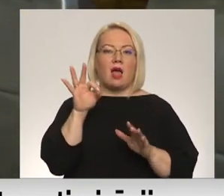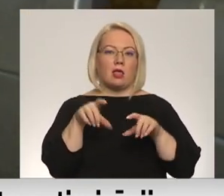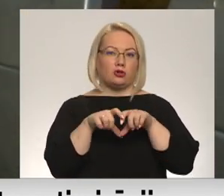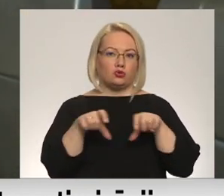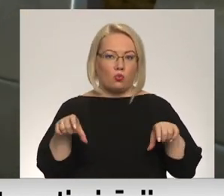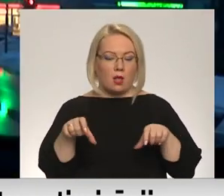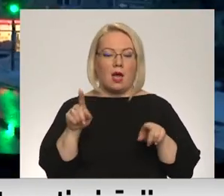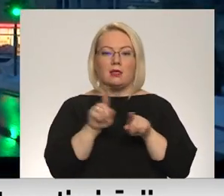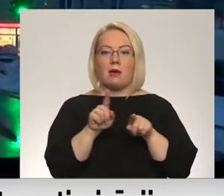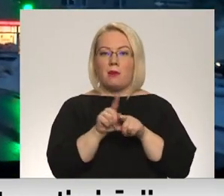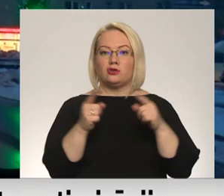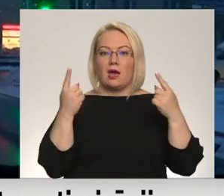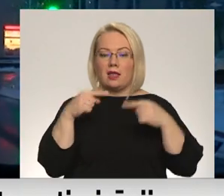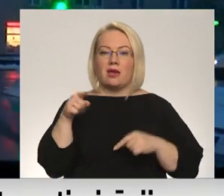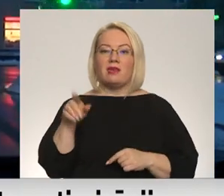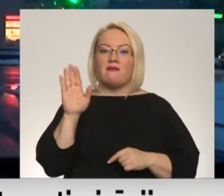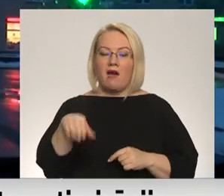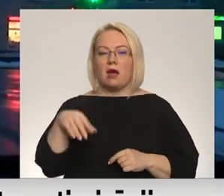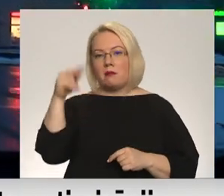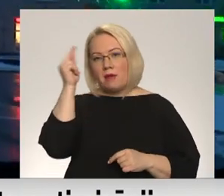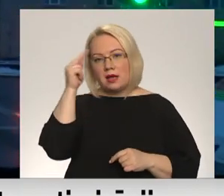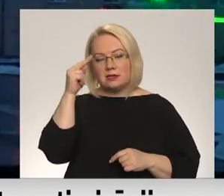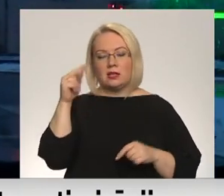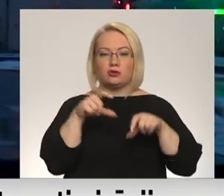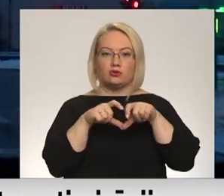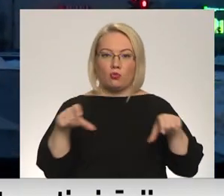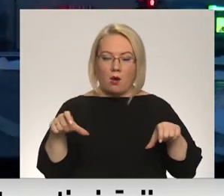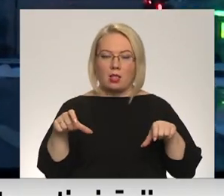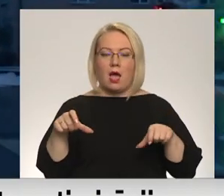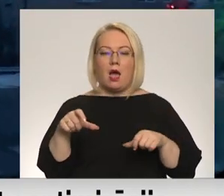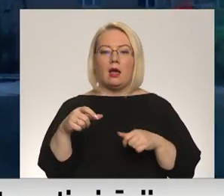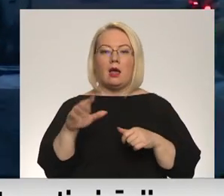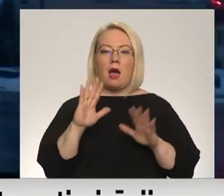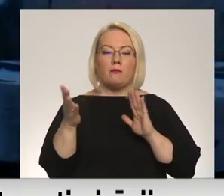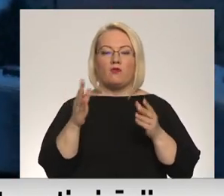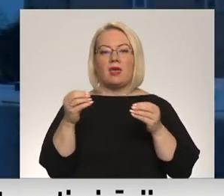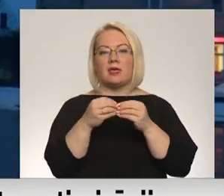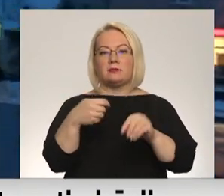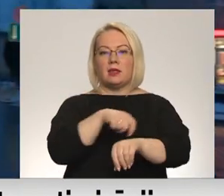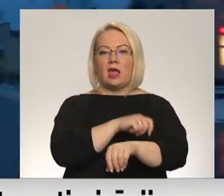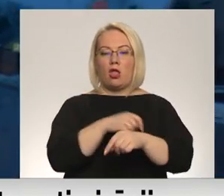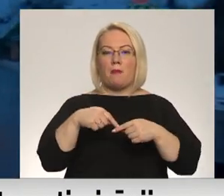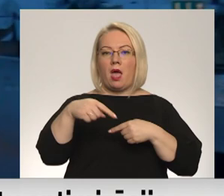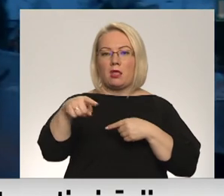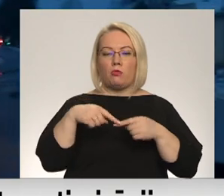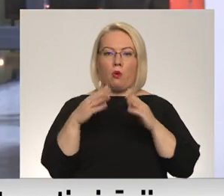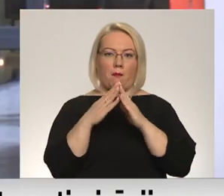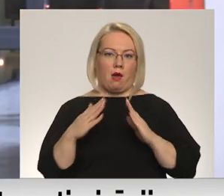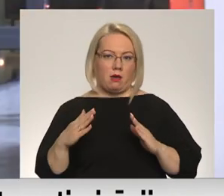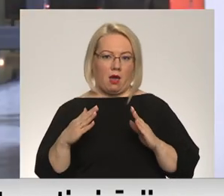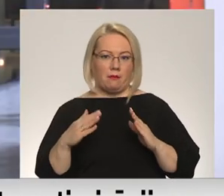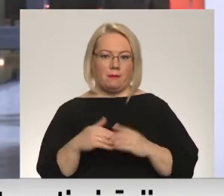Tajā pašā laikā viņiem ir iespēja mācīties izglītības iestādē viena aptuveni 10 kilometru attālumā no mājām.